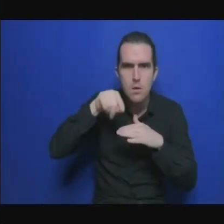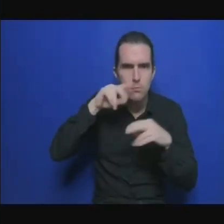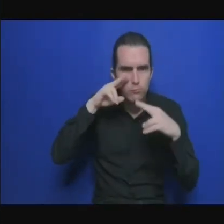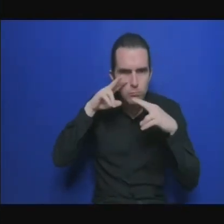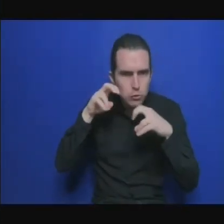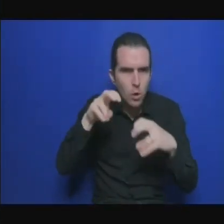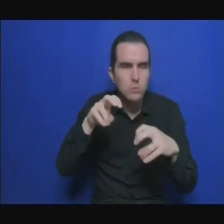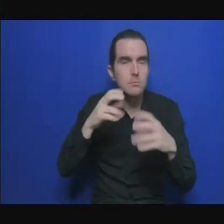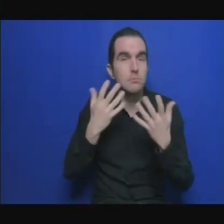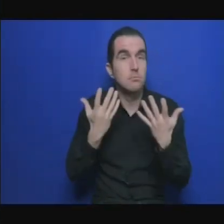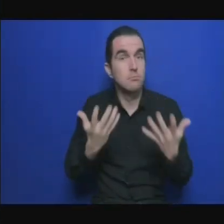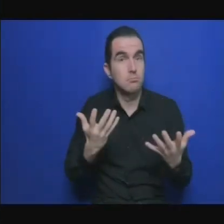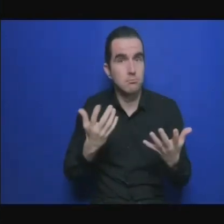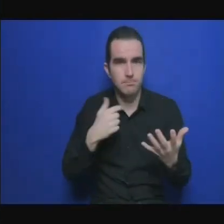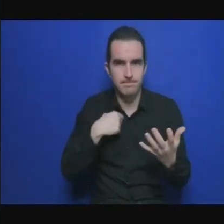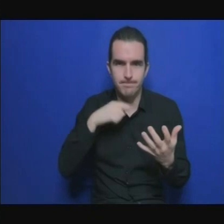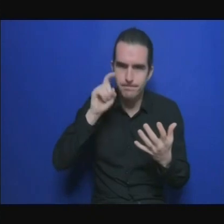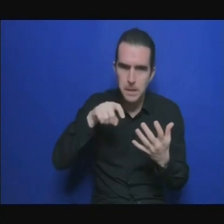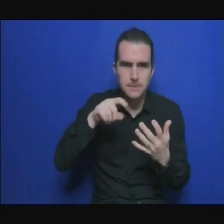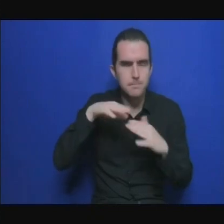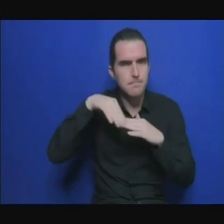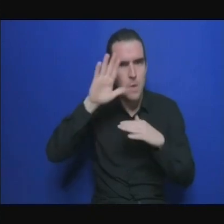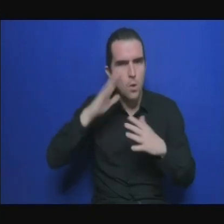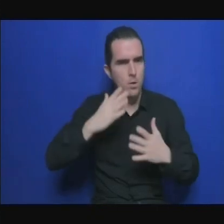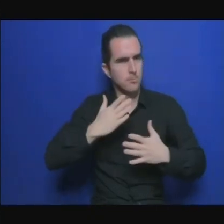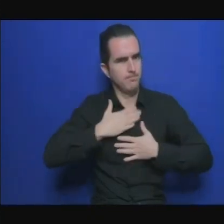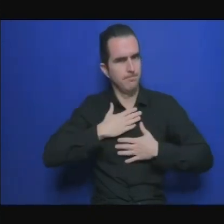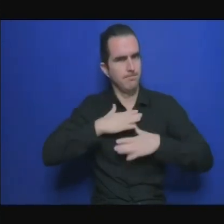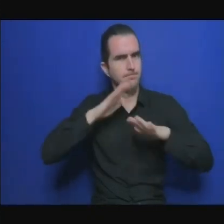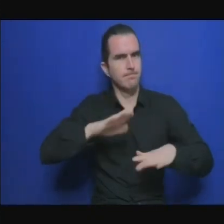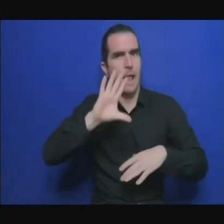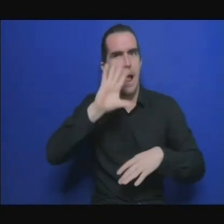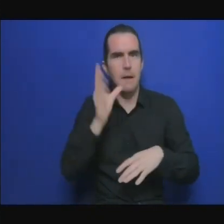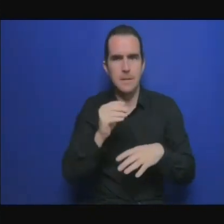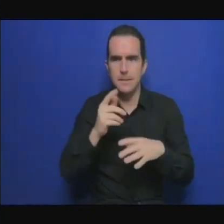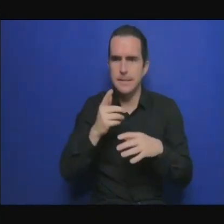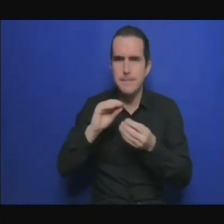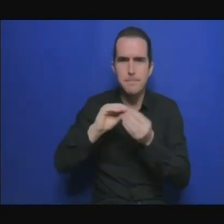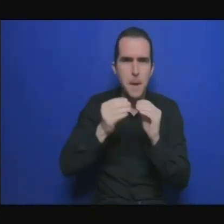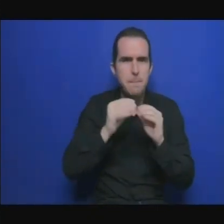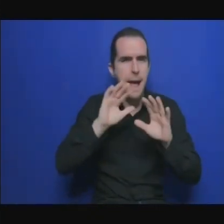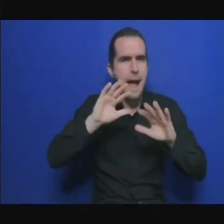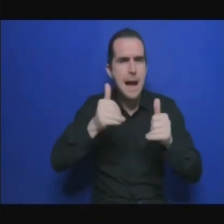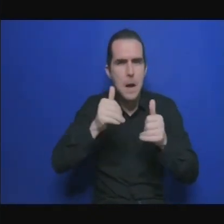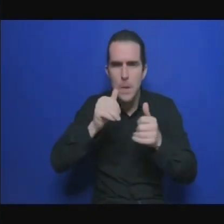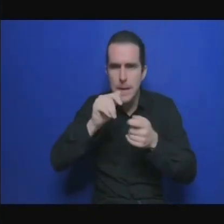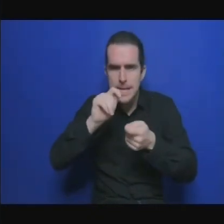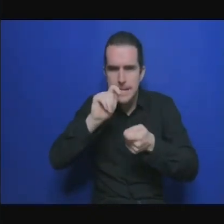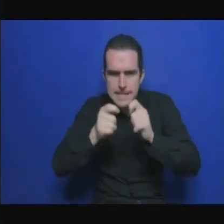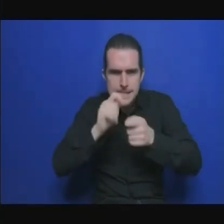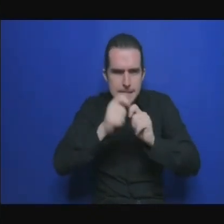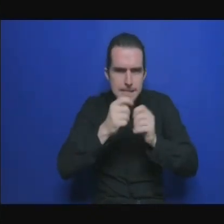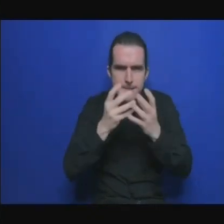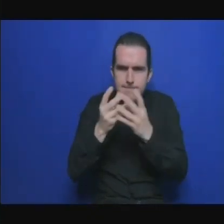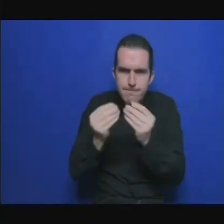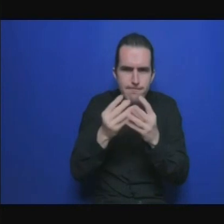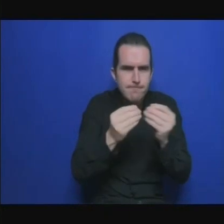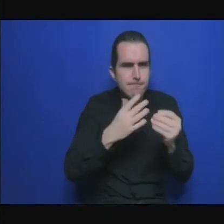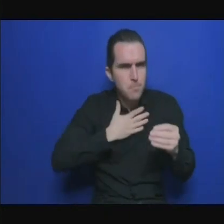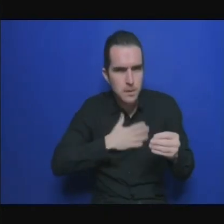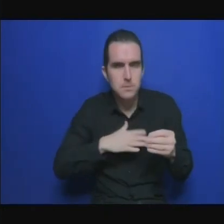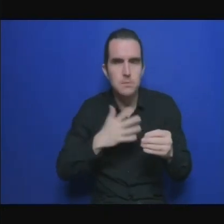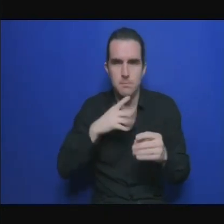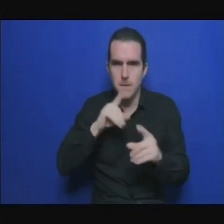même le transfert de technologie elle a besoin quelque part d'un peu de science pour être